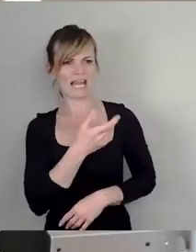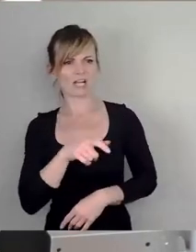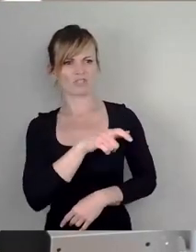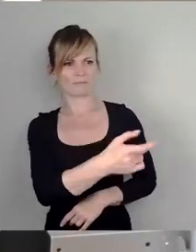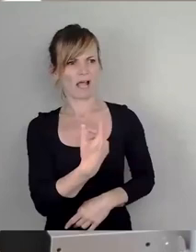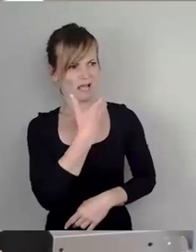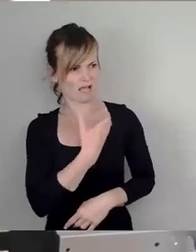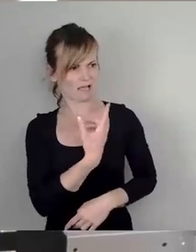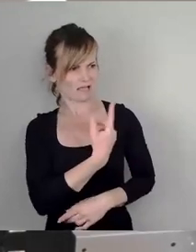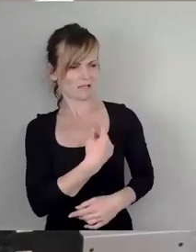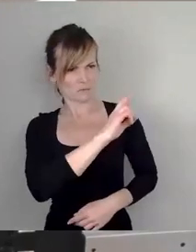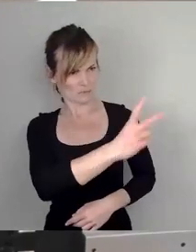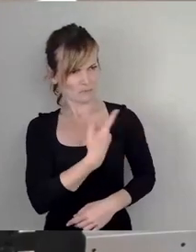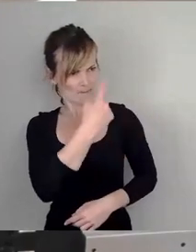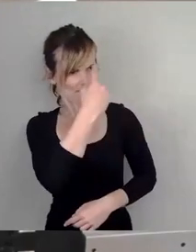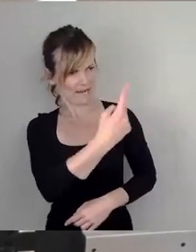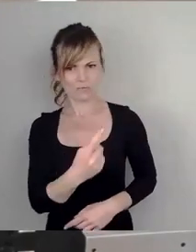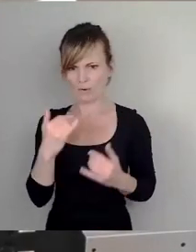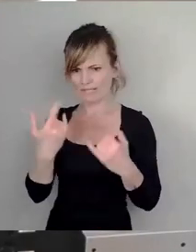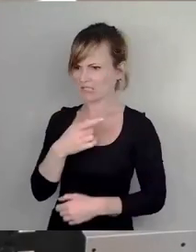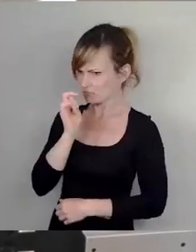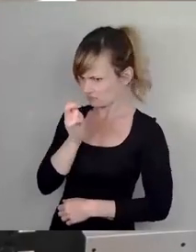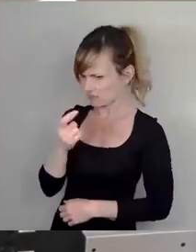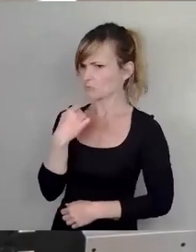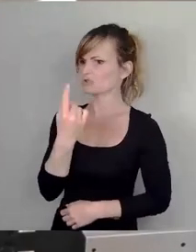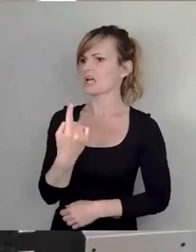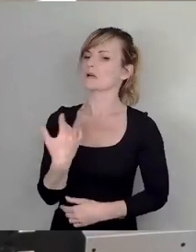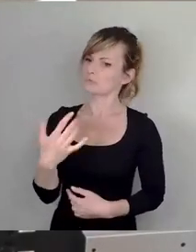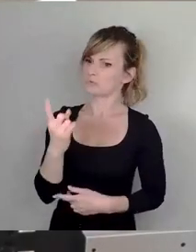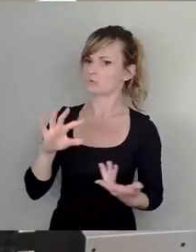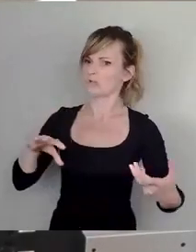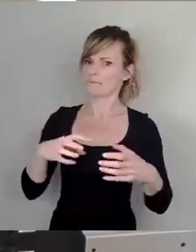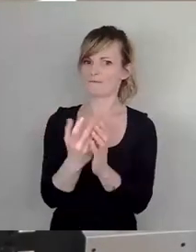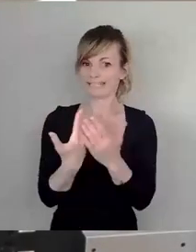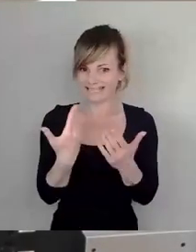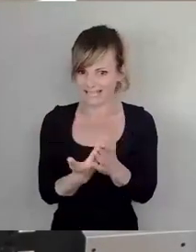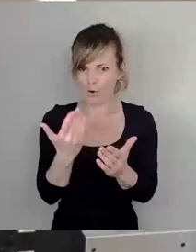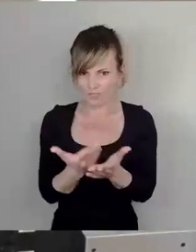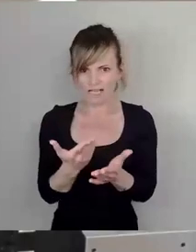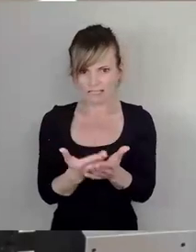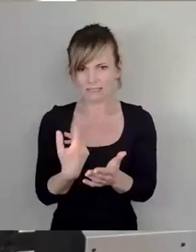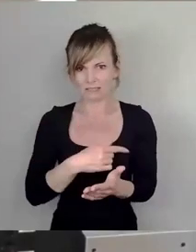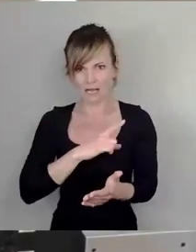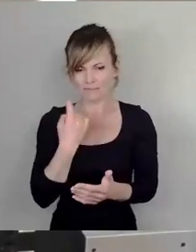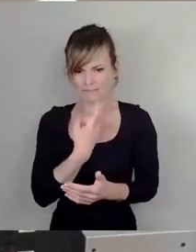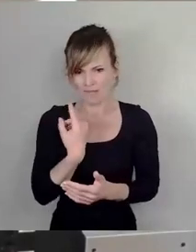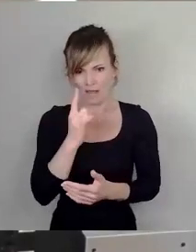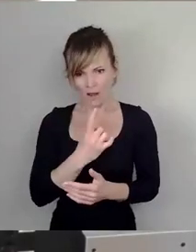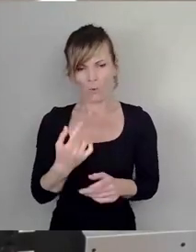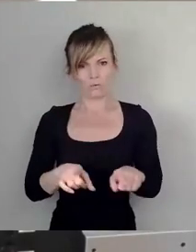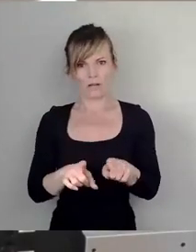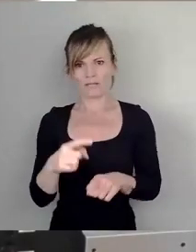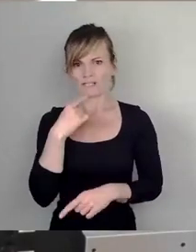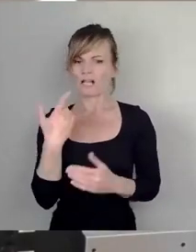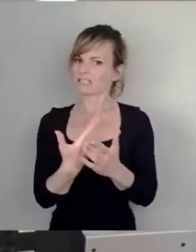Aber an dieser Stelle muss ich sagen Chapeau. Denn das war zusammengefasst genau das, was uns auch dazu bewegt, diese